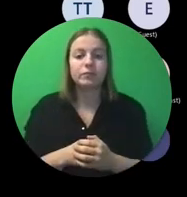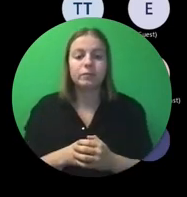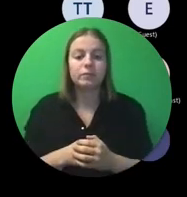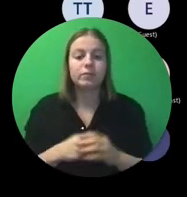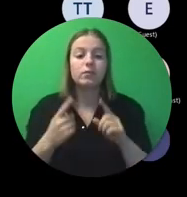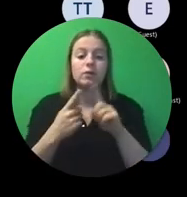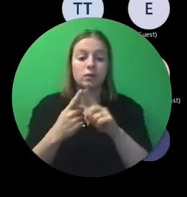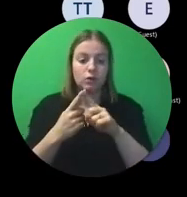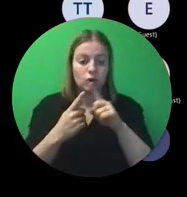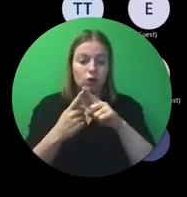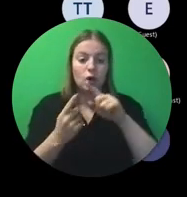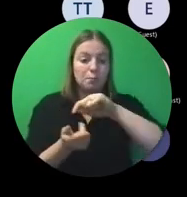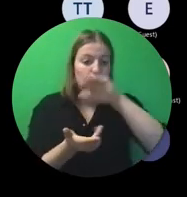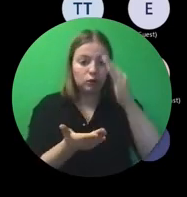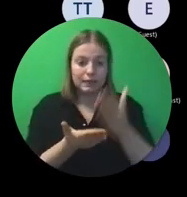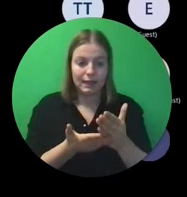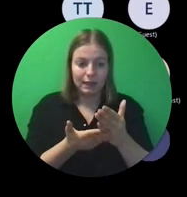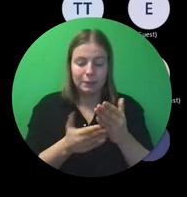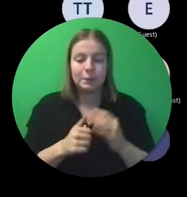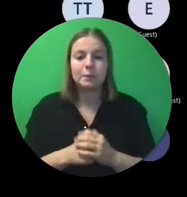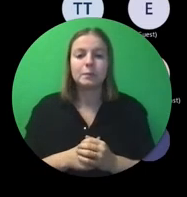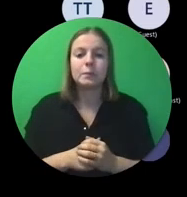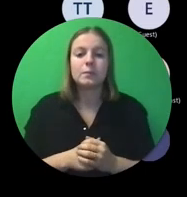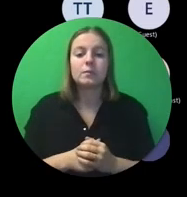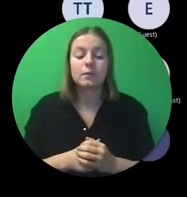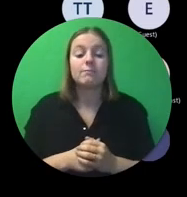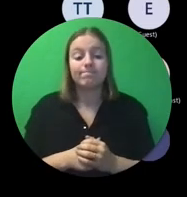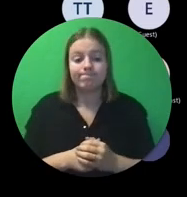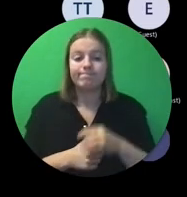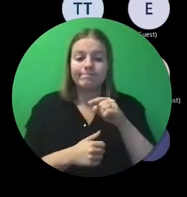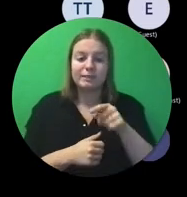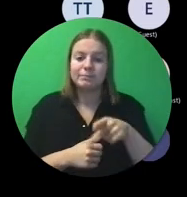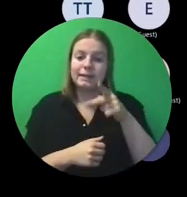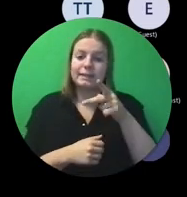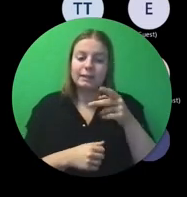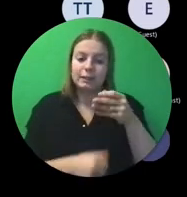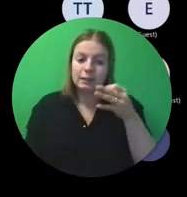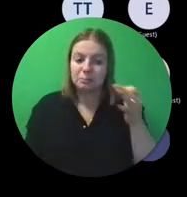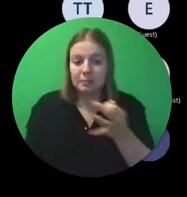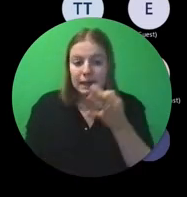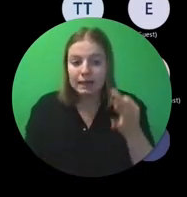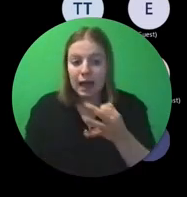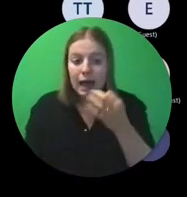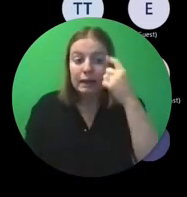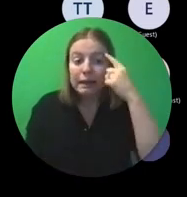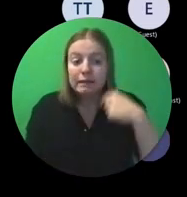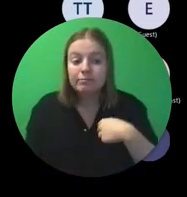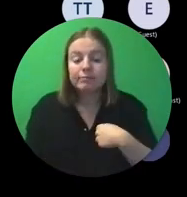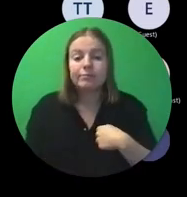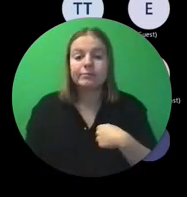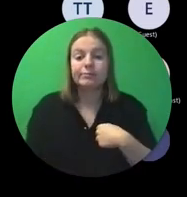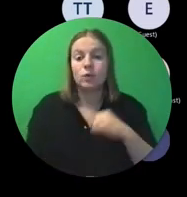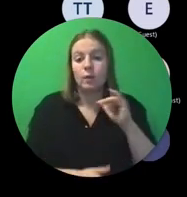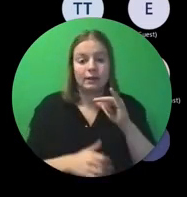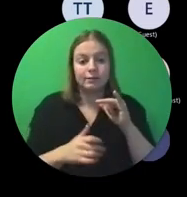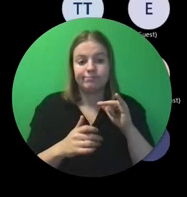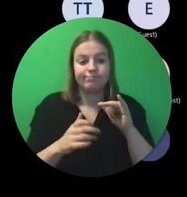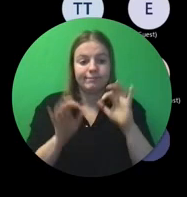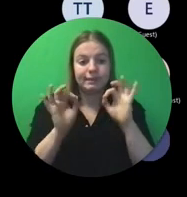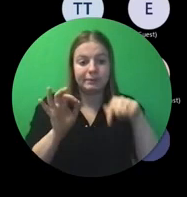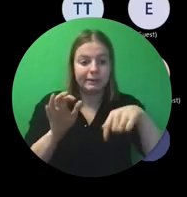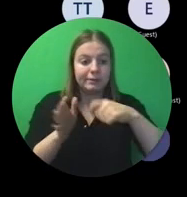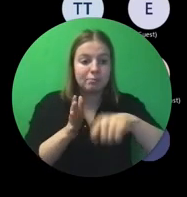Het budget, dat is het meest speciale. denk ik, aan dit type van